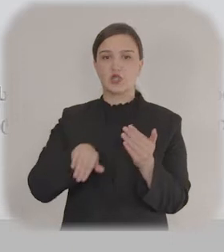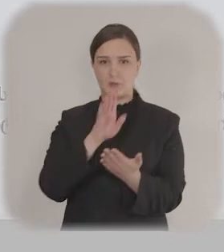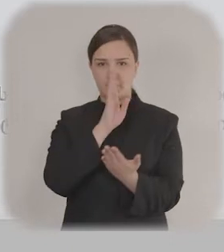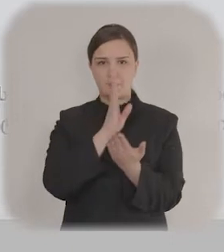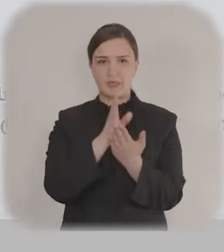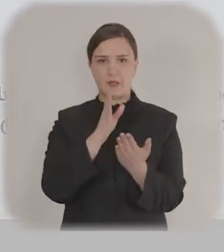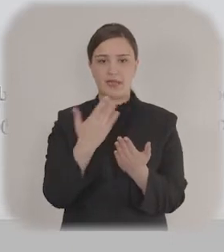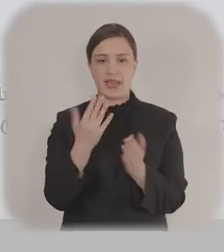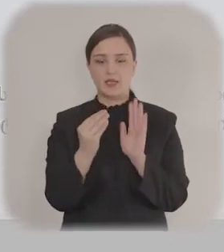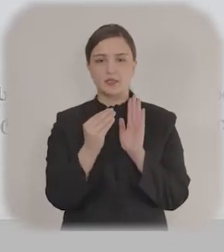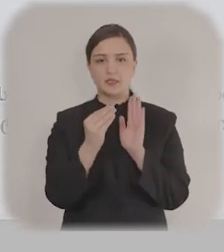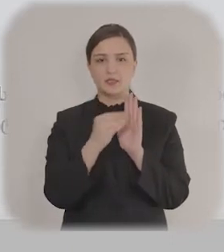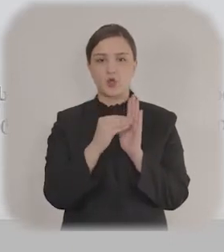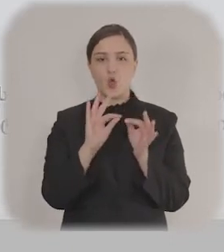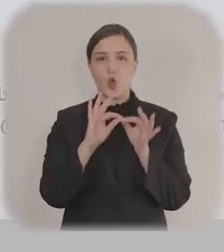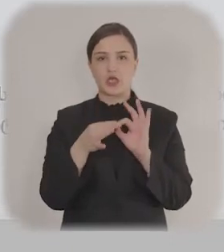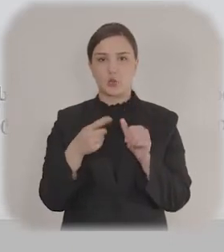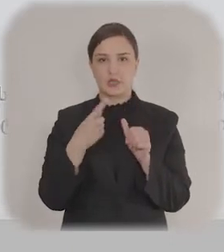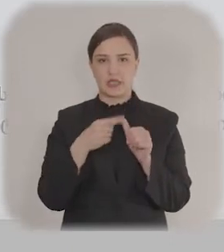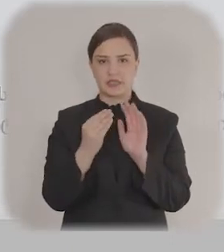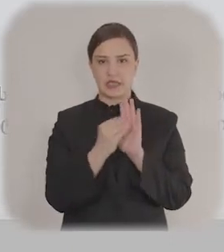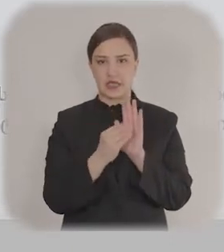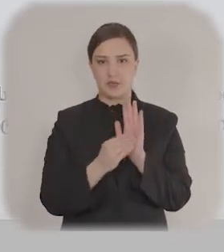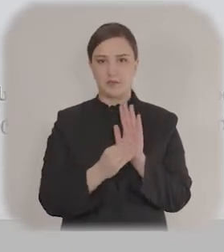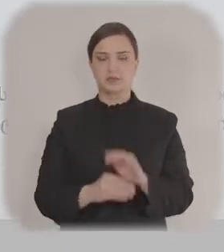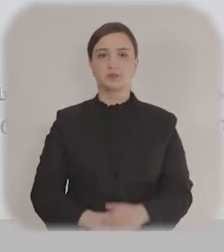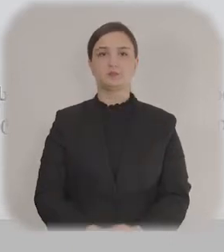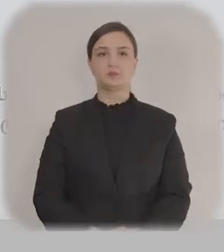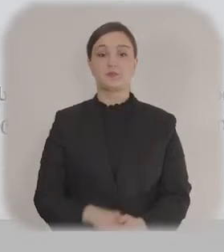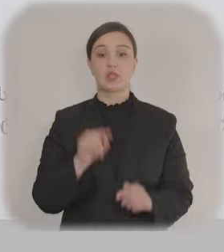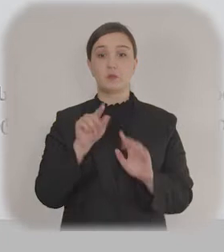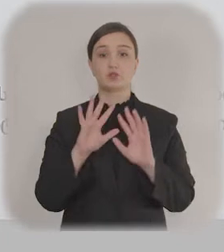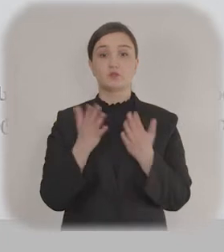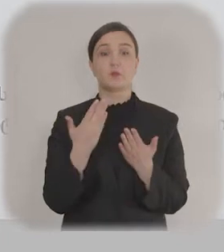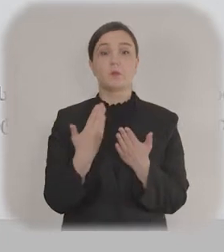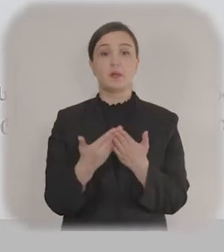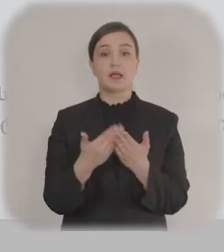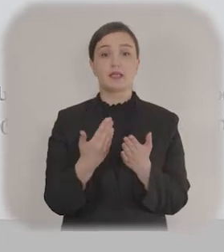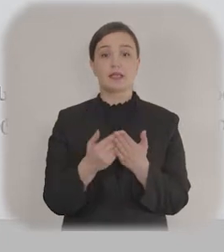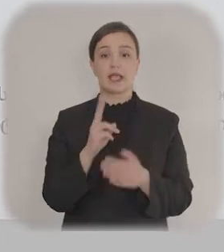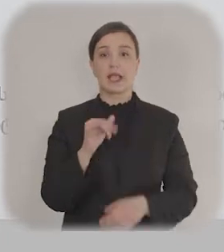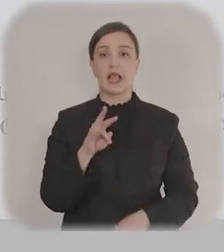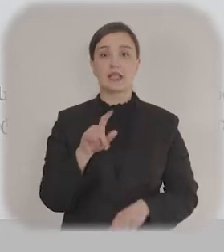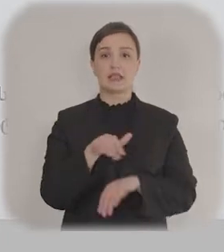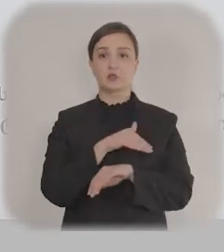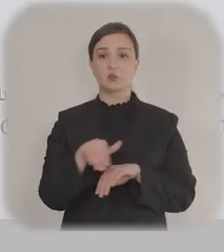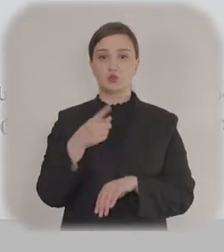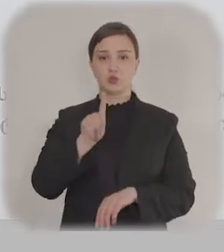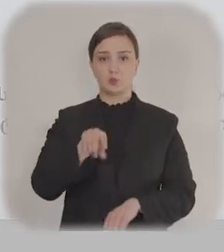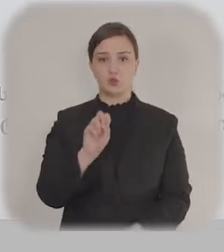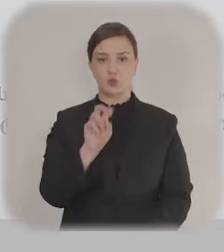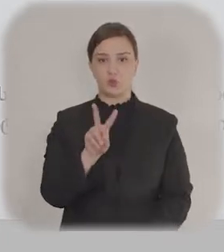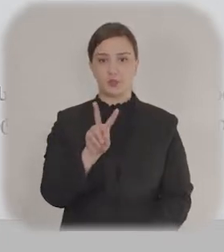12-ni seçək. Biznesin həyata keçirilmək yerindən başqa, bəyanatçının faktiki yaşama ünvanını, bölgəni,